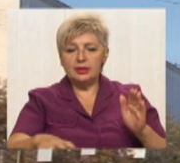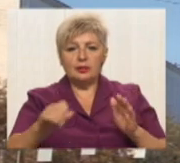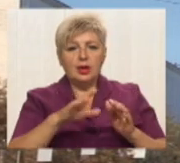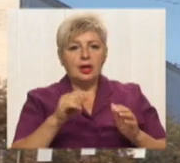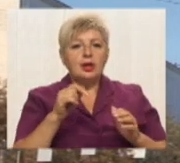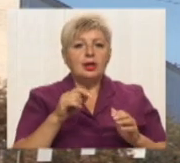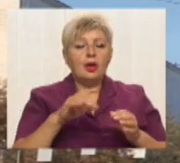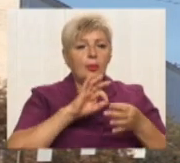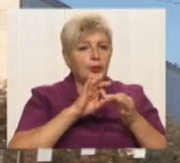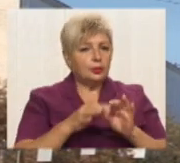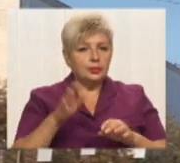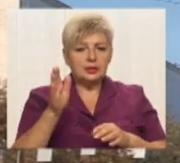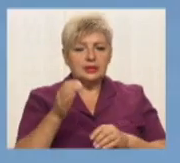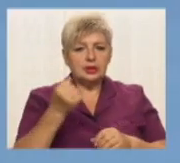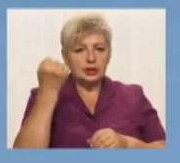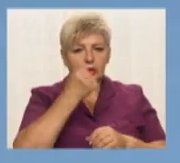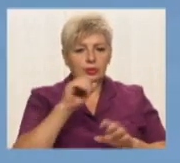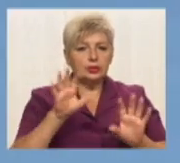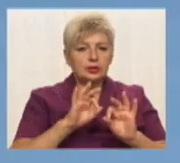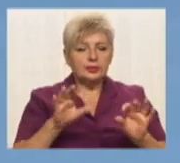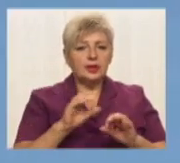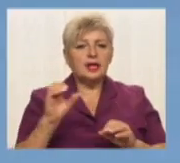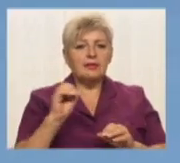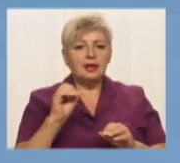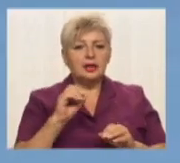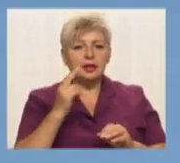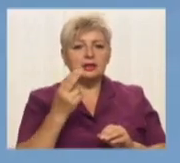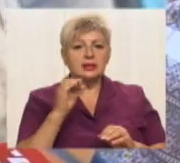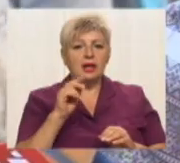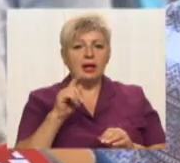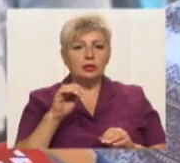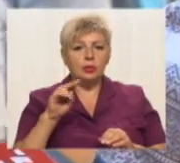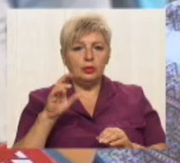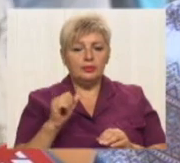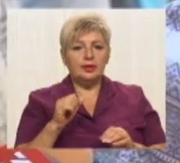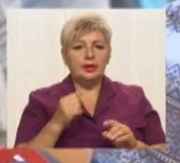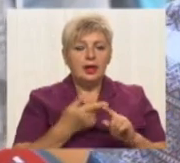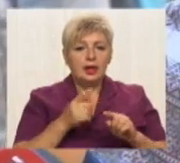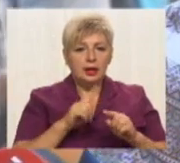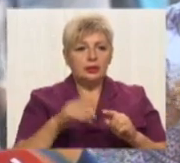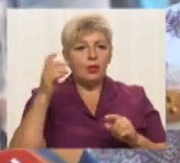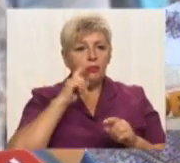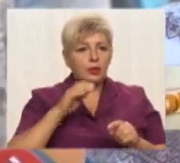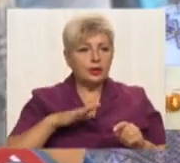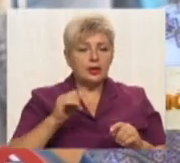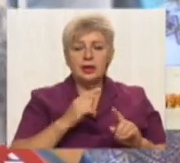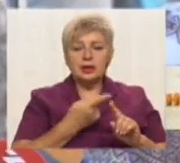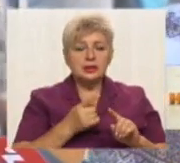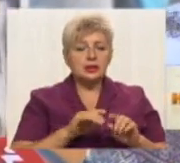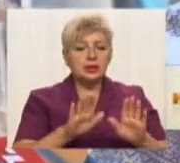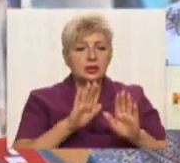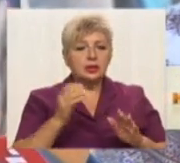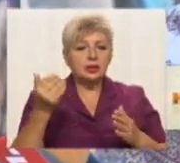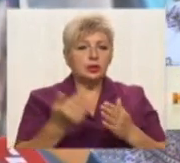Дніпра. Про подробиці рекорду розповідає Євгенія Циганкова. В Україні це не тільки новий рекорд, а й